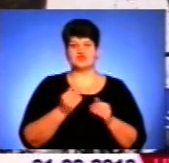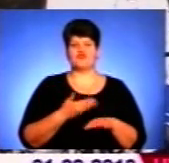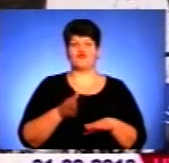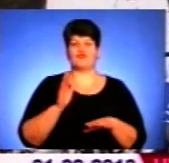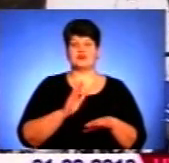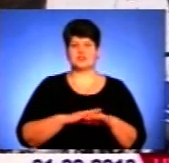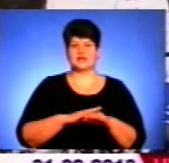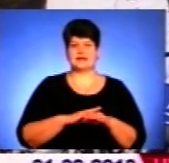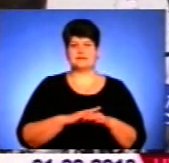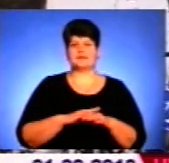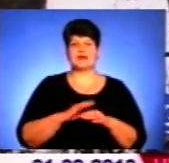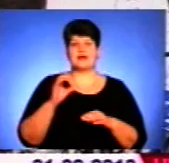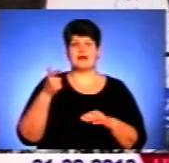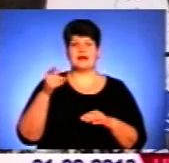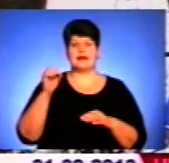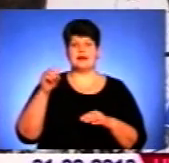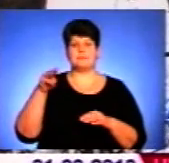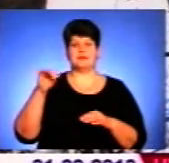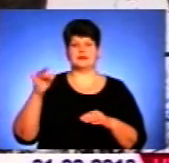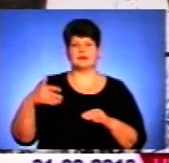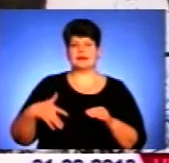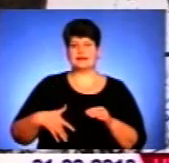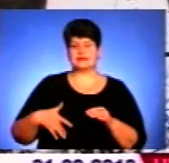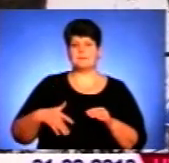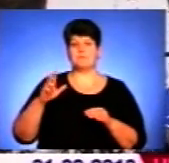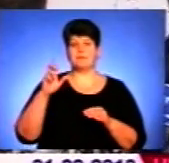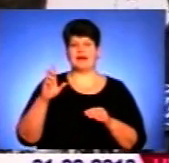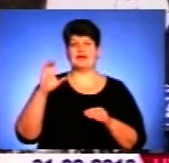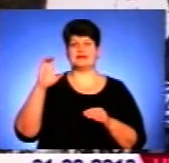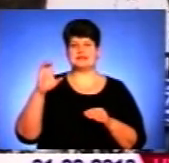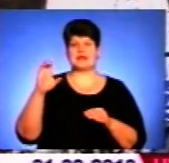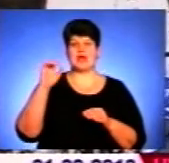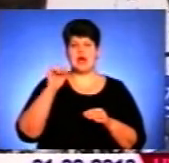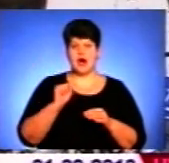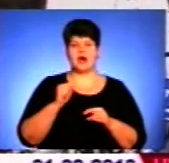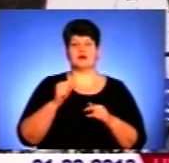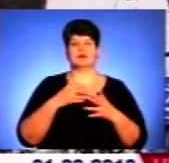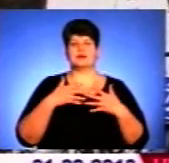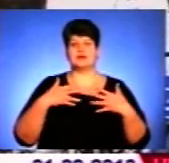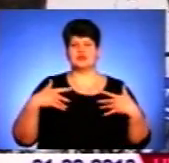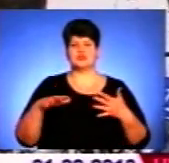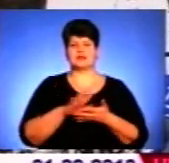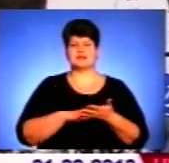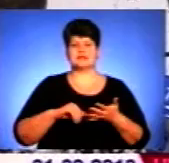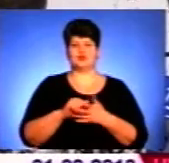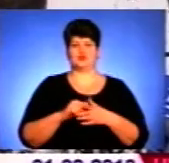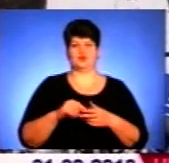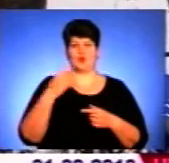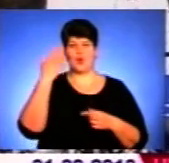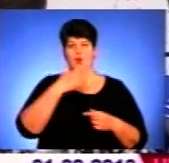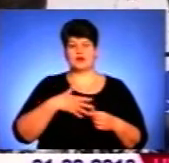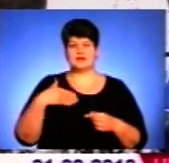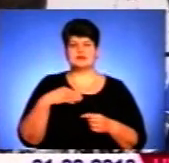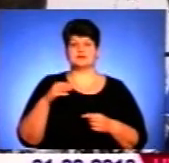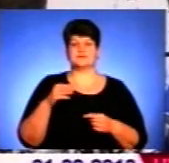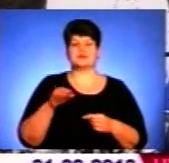вірусні гепатити, Б, С, А і інші, які нищать організм. Це тромбоплебіти,